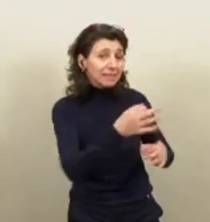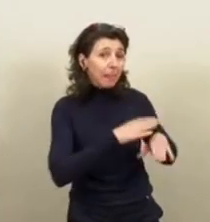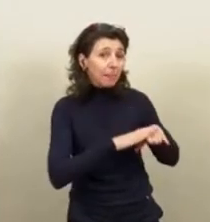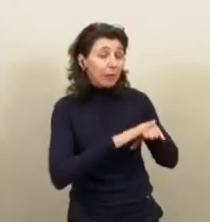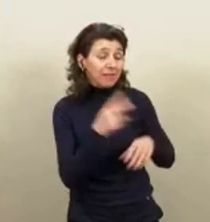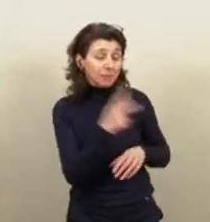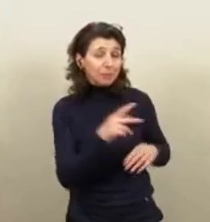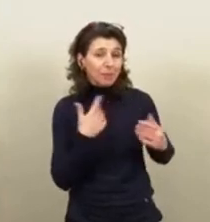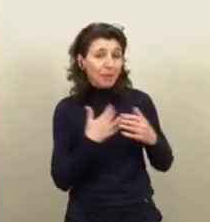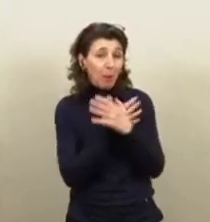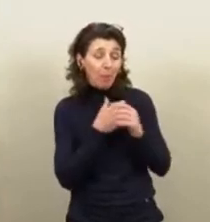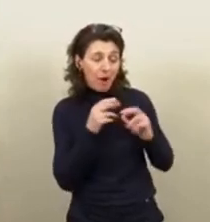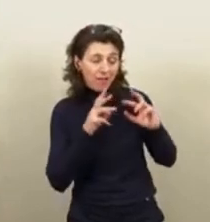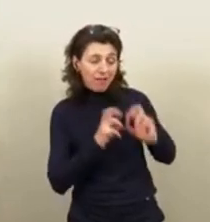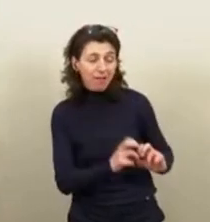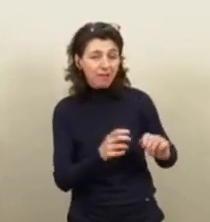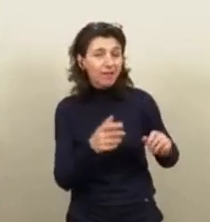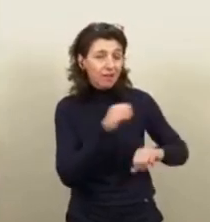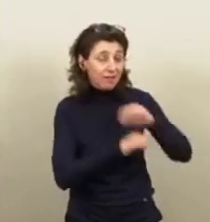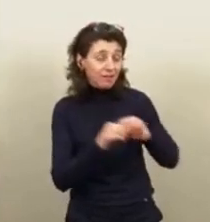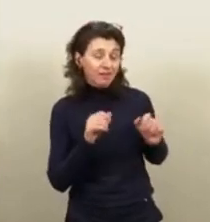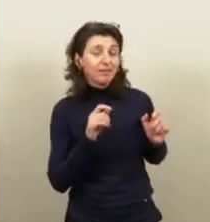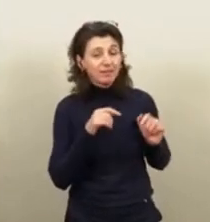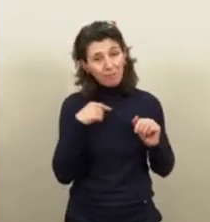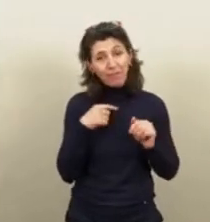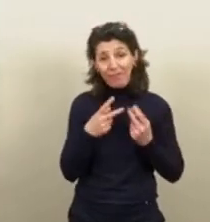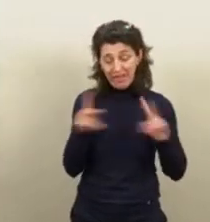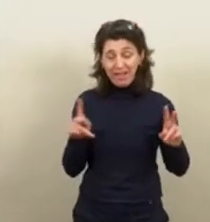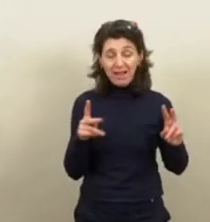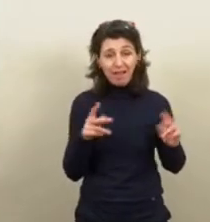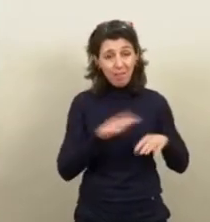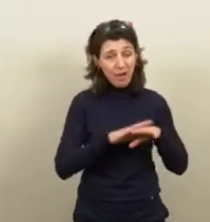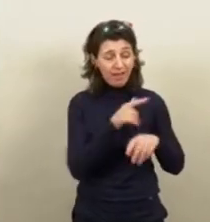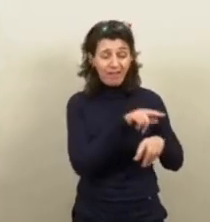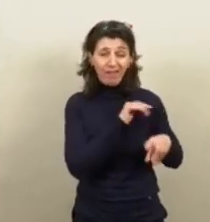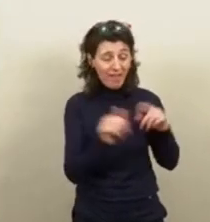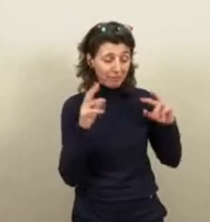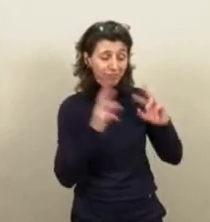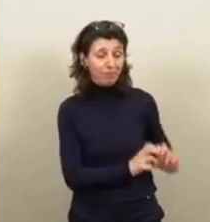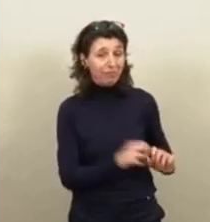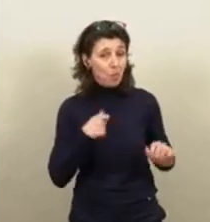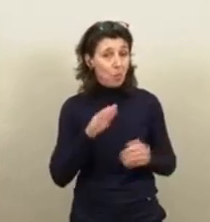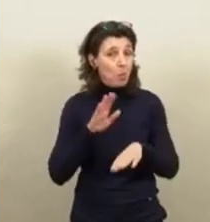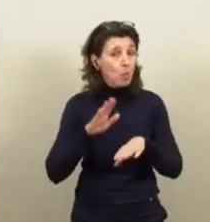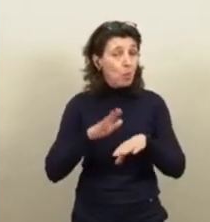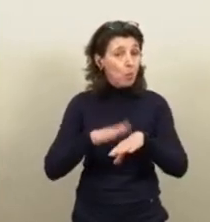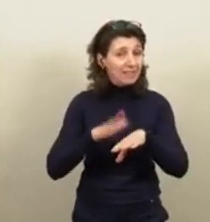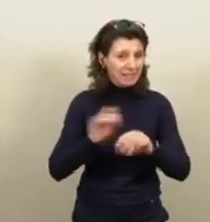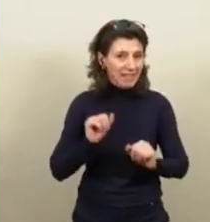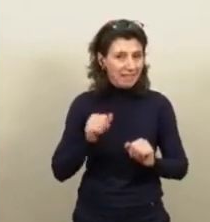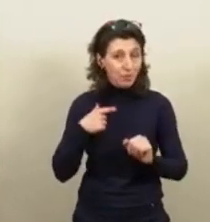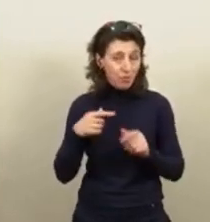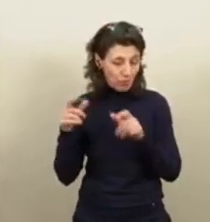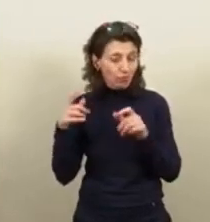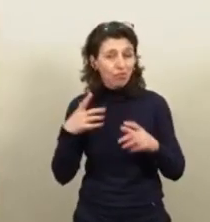'ils se concentrent sur les mesures que ces deux collectivités peuvent prendre, et qu'elles prendront, et qu'elles ont